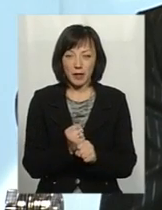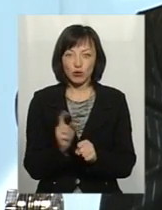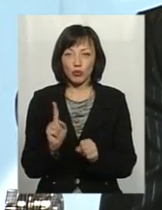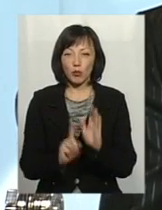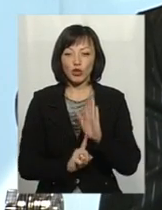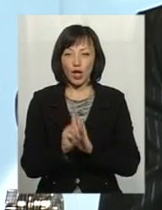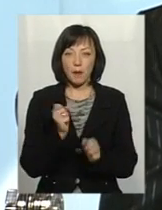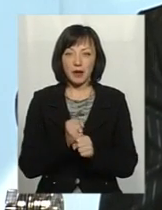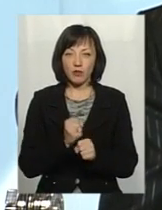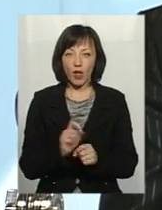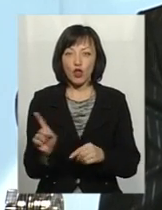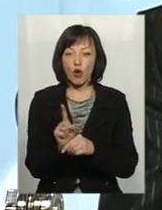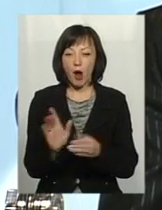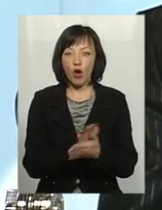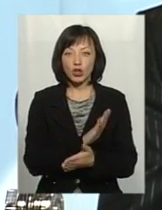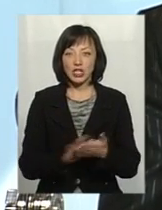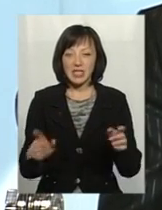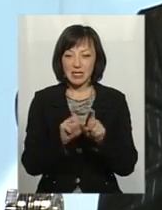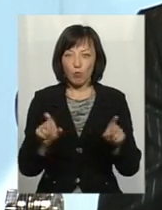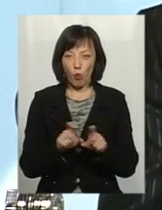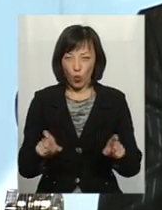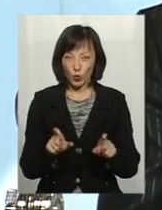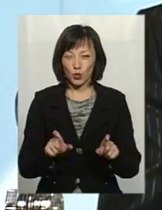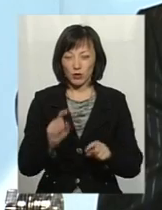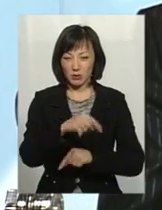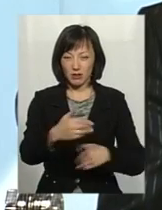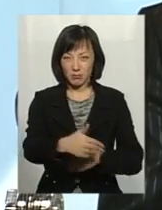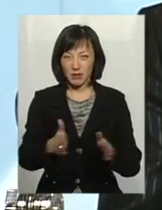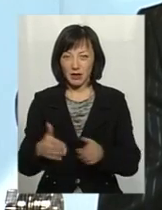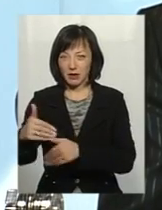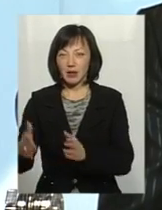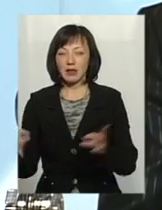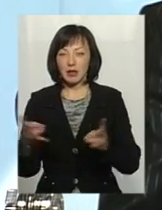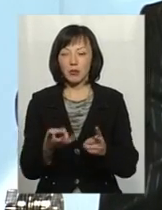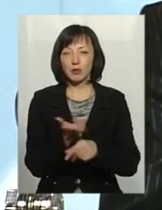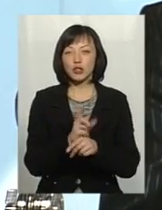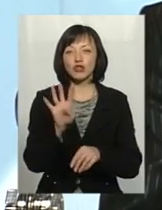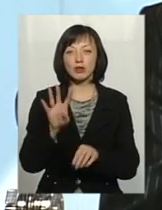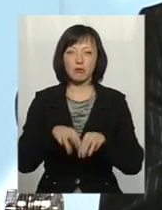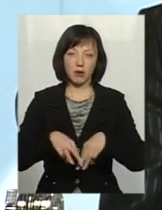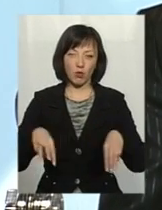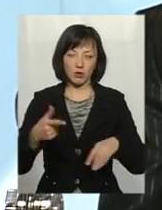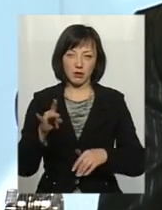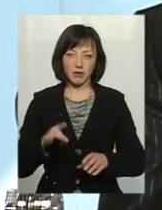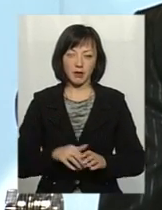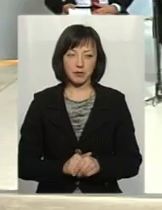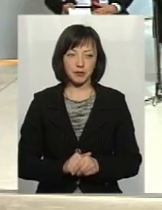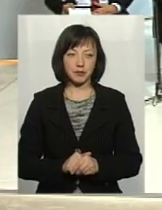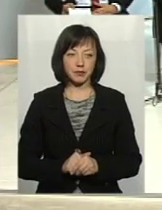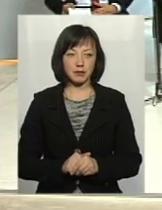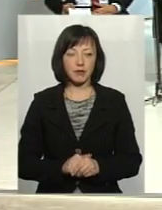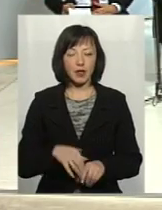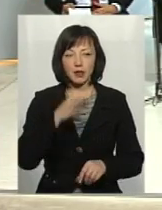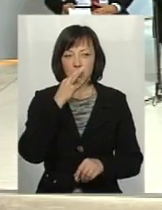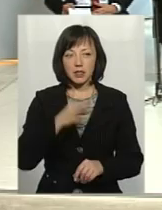зафункціонували нормальні очесні споруди, необхідно ще 4, більше 4 млн грн. Скажіть, будь